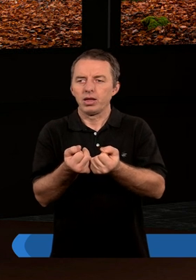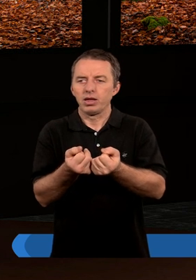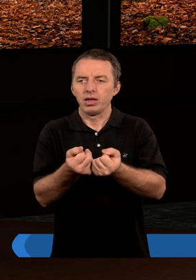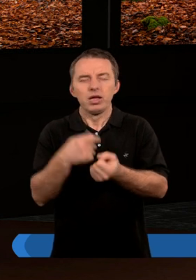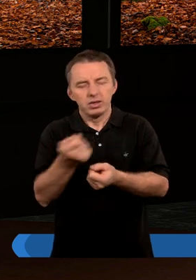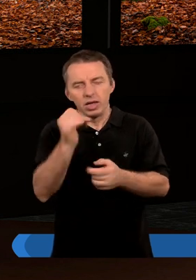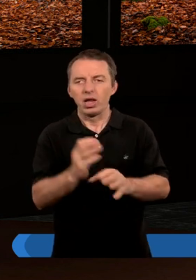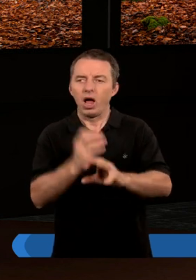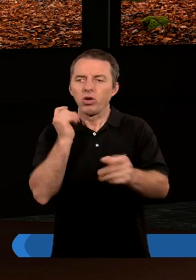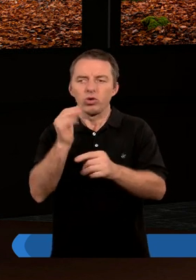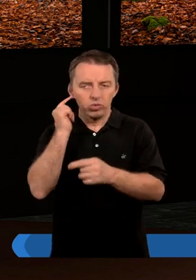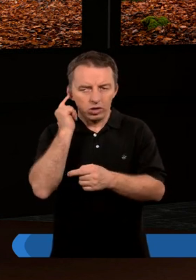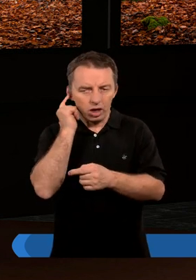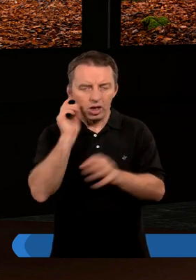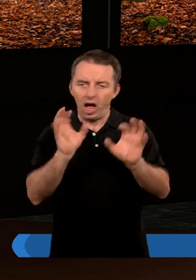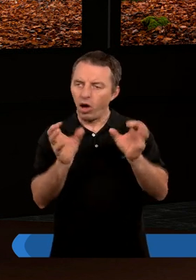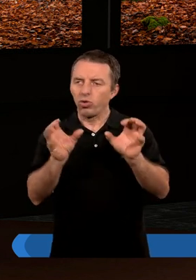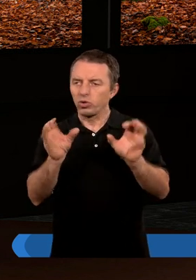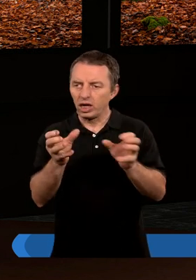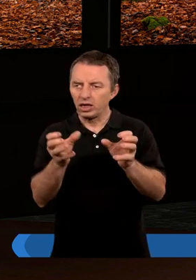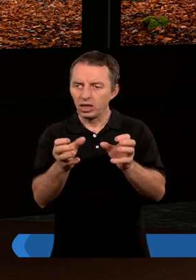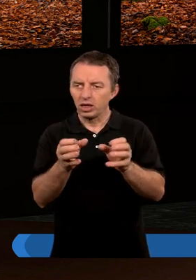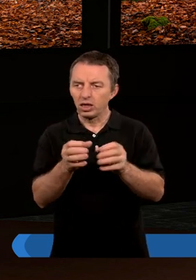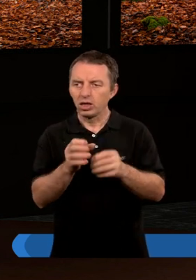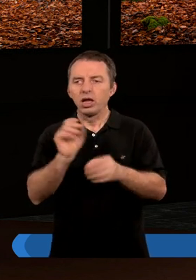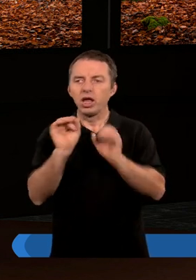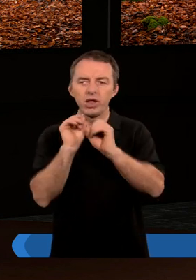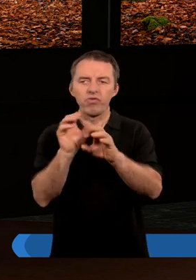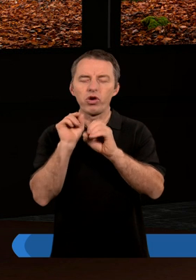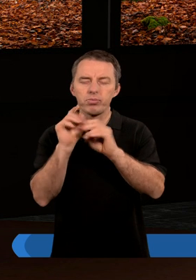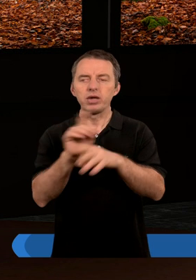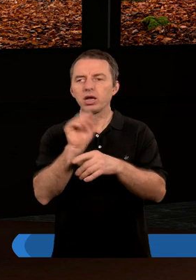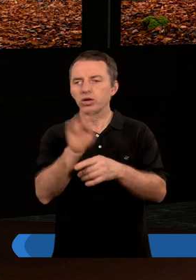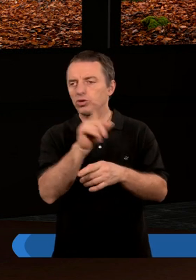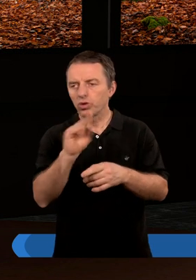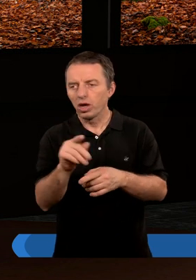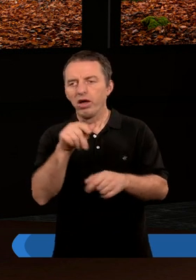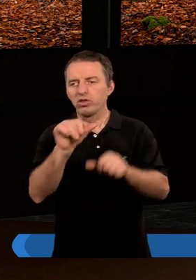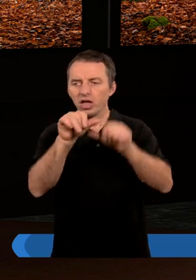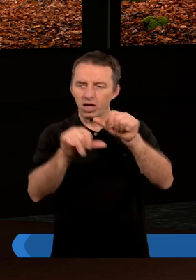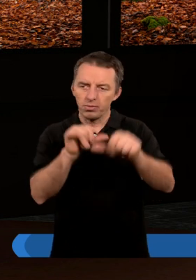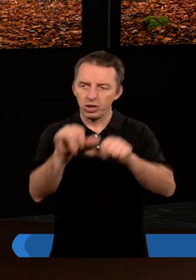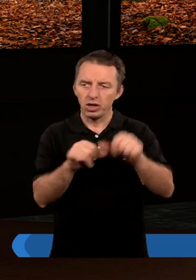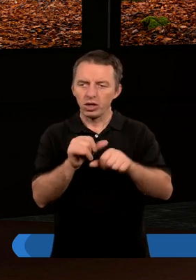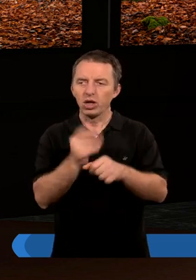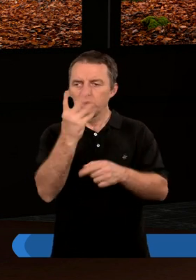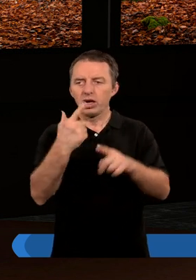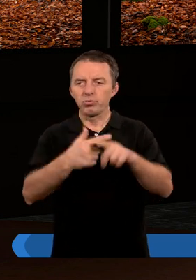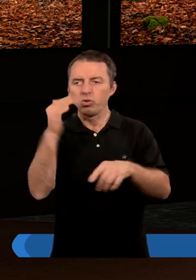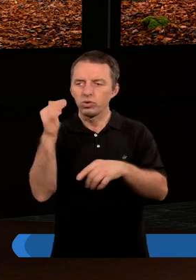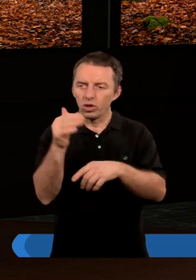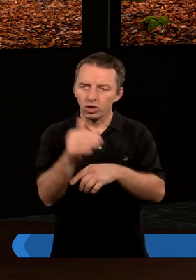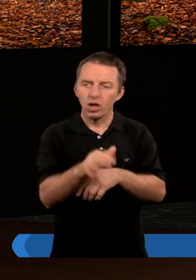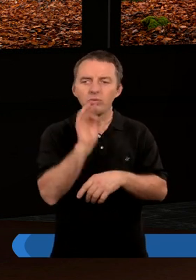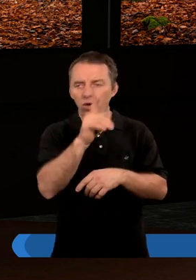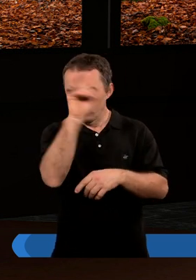Jadąc autem słyszałam pewną audycję, bo do nas została taka informacja, że w tym roku 4,5